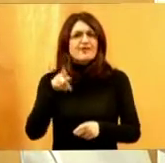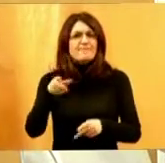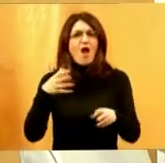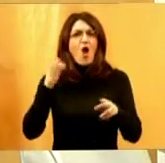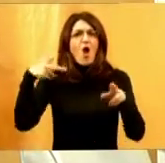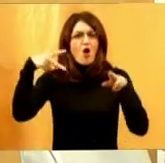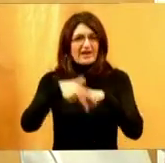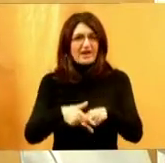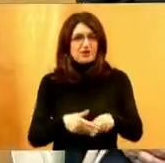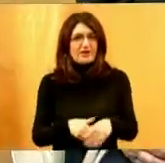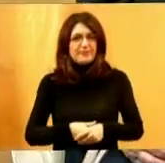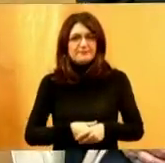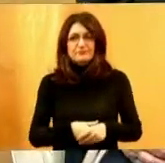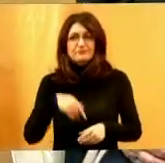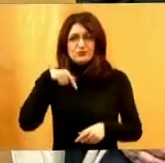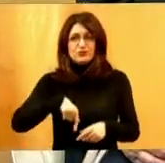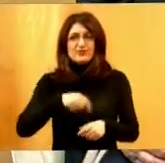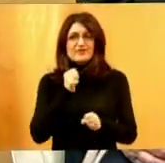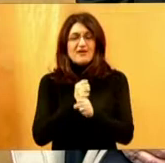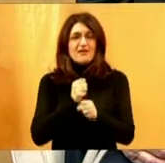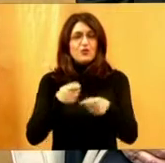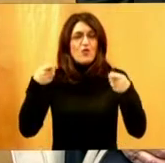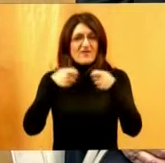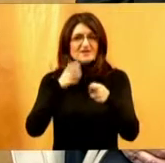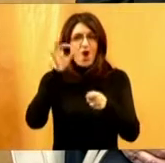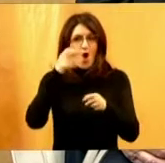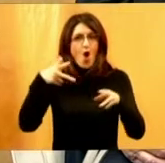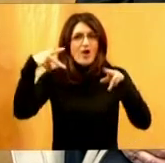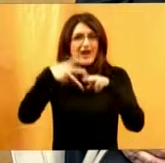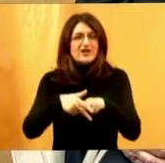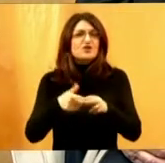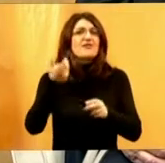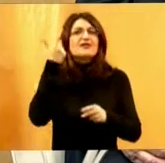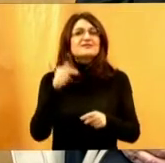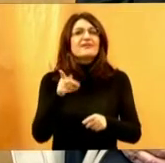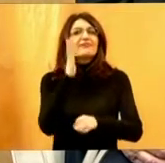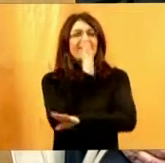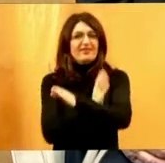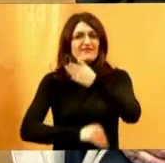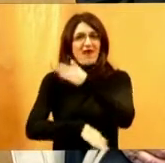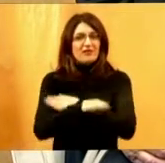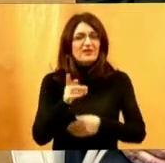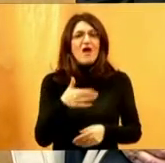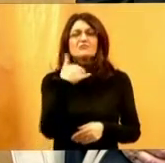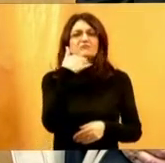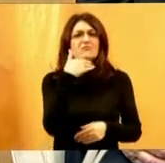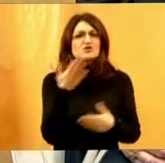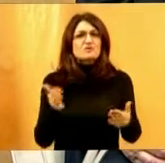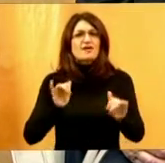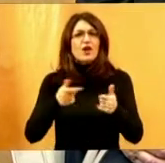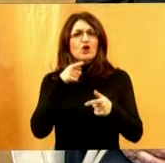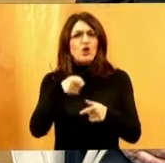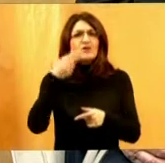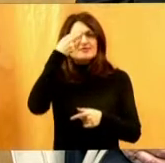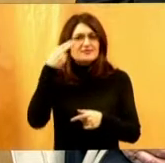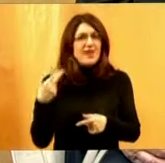možda trebam dopuniti. Ovdje se radi o ograničenju koji proizlazi iz invaliditeta. Bez obzira da li se radi